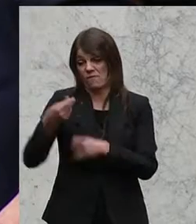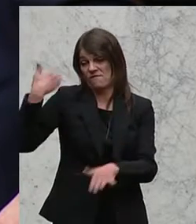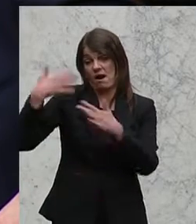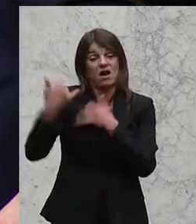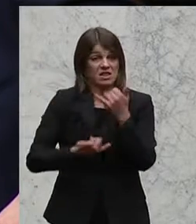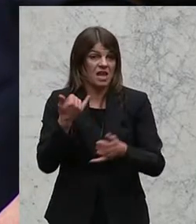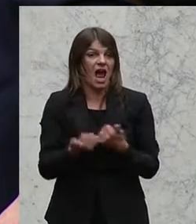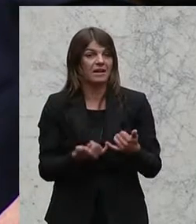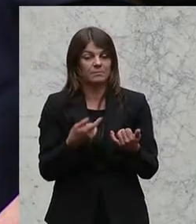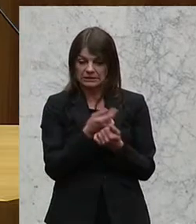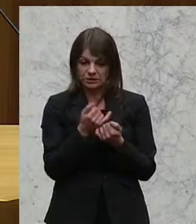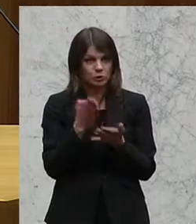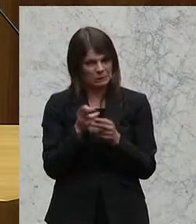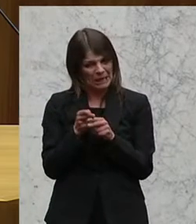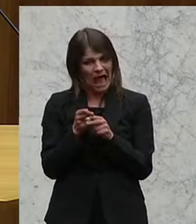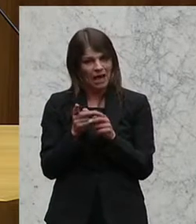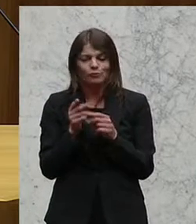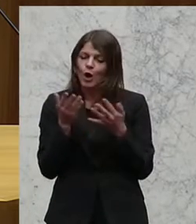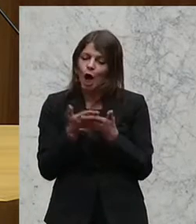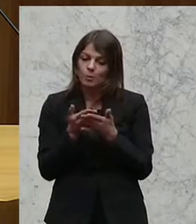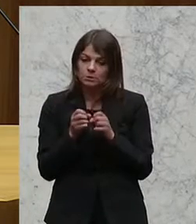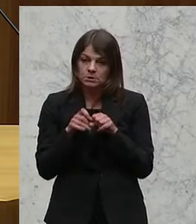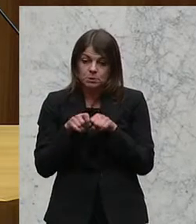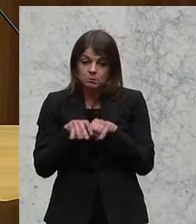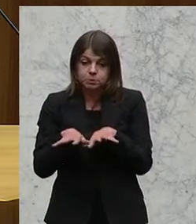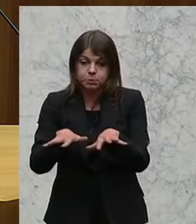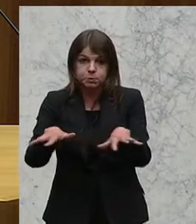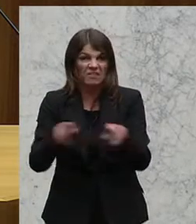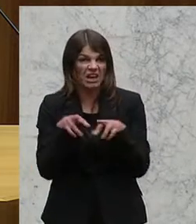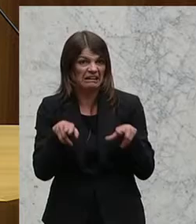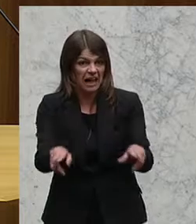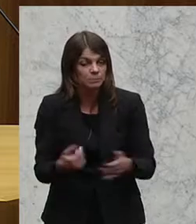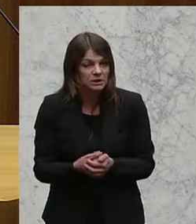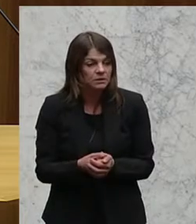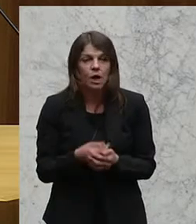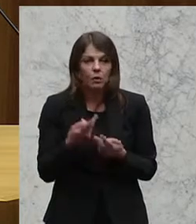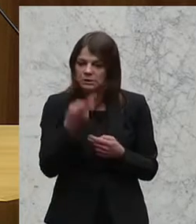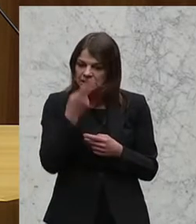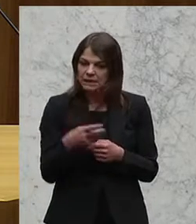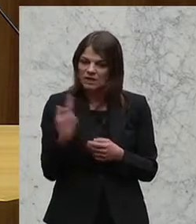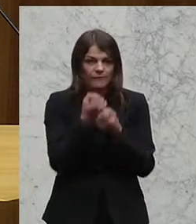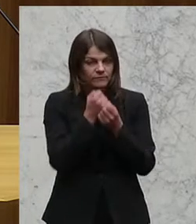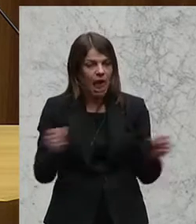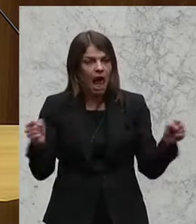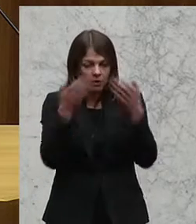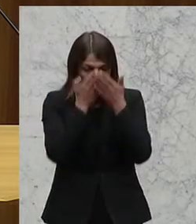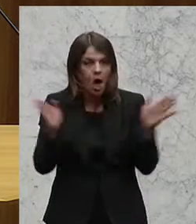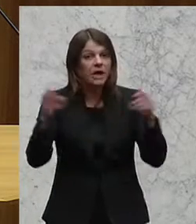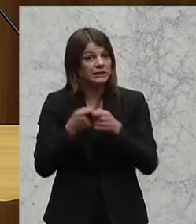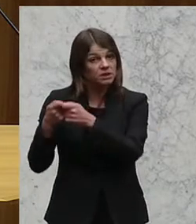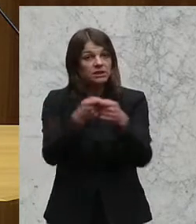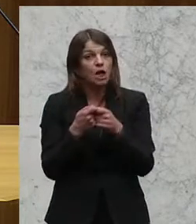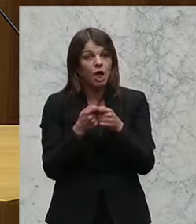vergangenen Jahre wie ein Krebsgeschwür ausgebreitet hat und die im Begriff ist, unsere freie, tolerante Gesellschaft